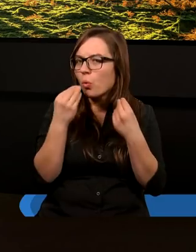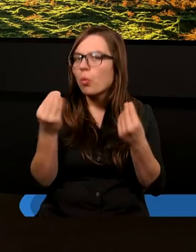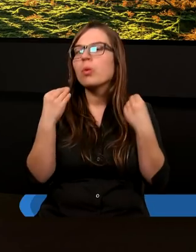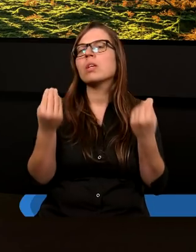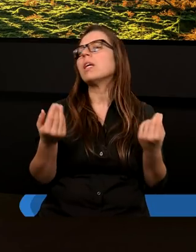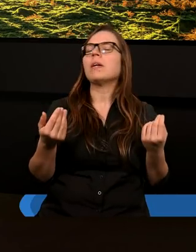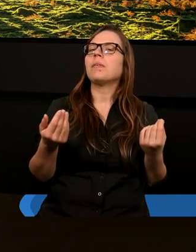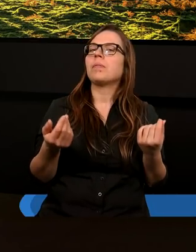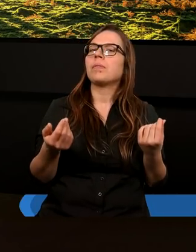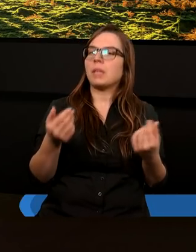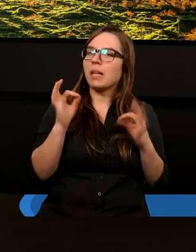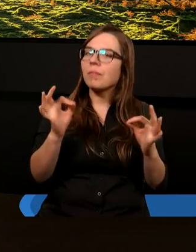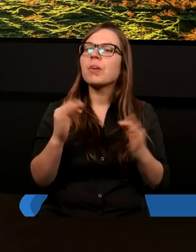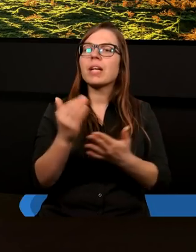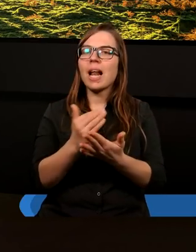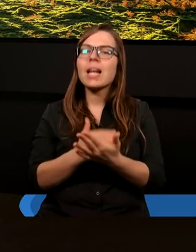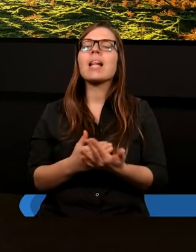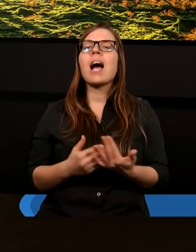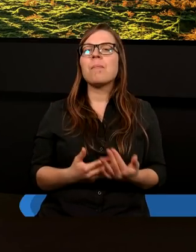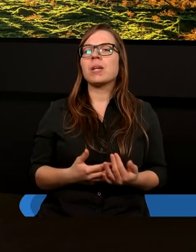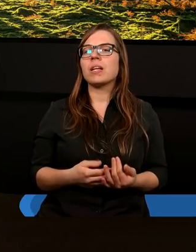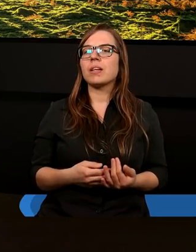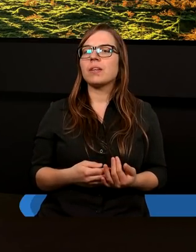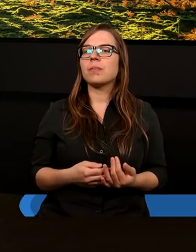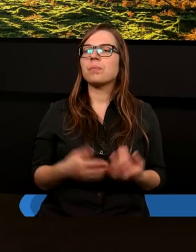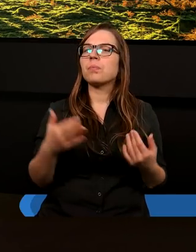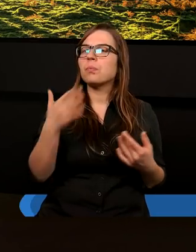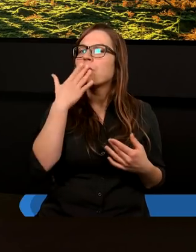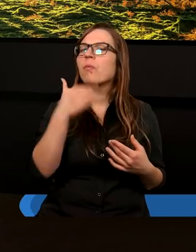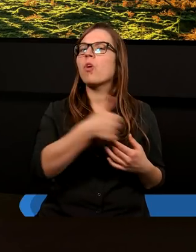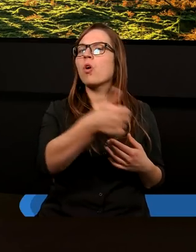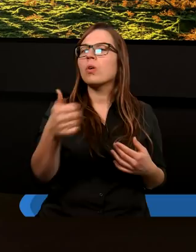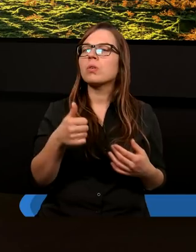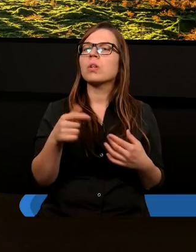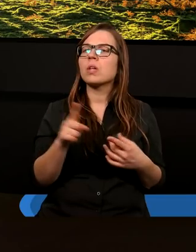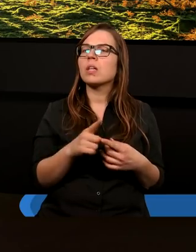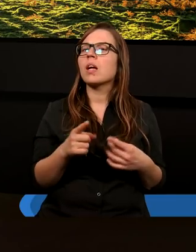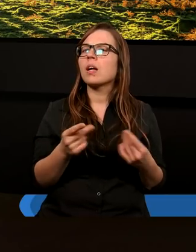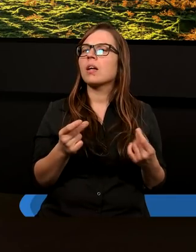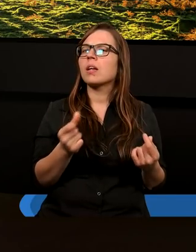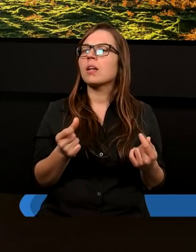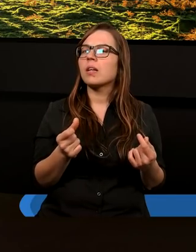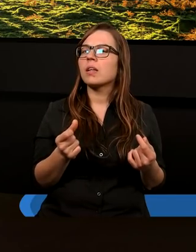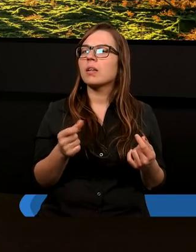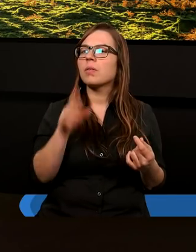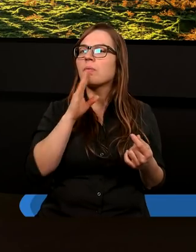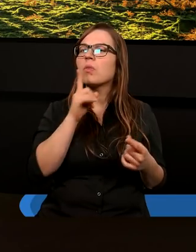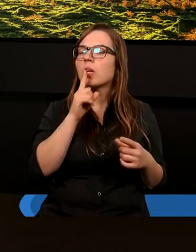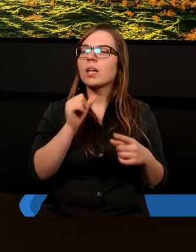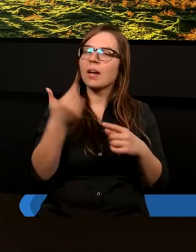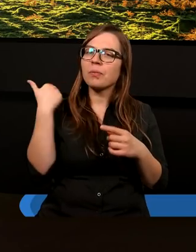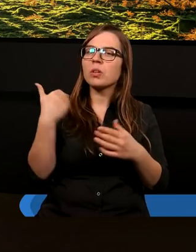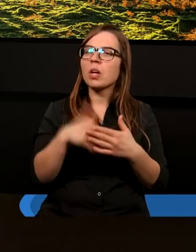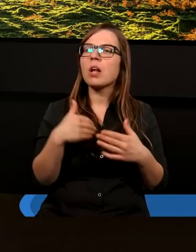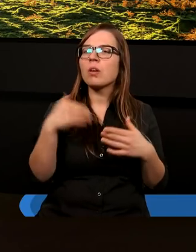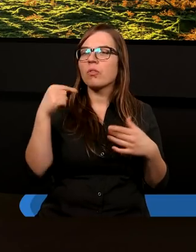i które są wiecznymi zasadami, to mówiąc o tej jedności, ktoś posłyszył się kiedyś w rozmowie ze mną taką ciekawą ilustracją.